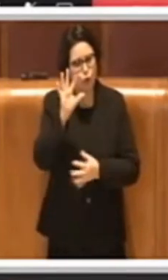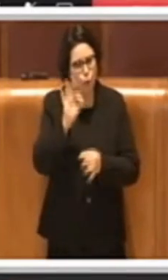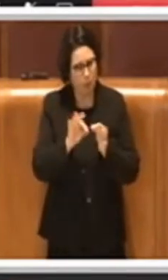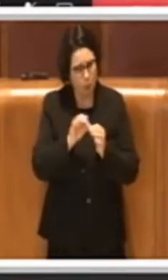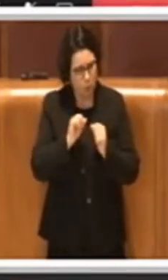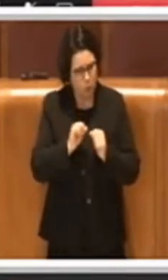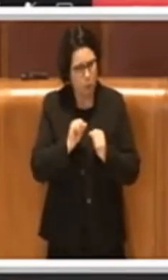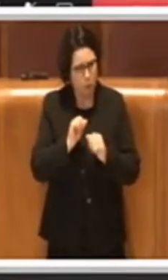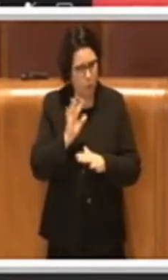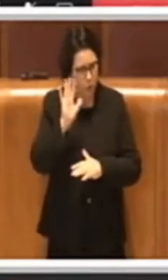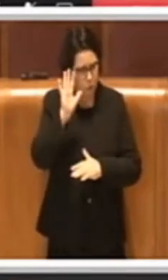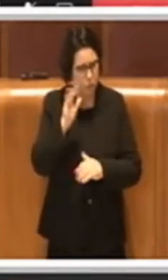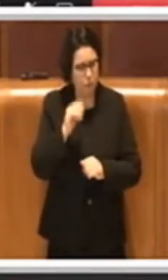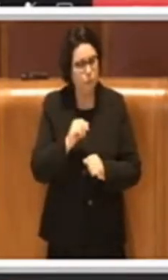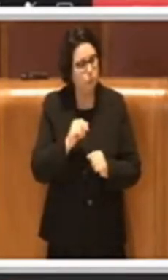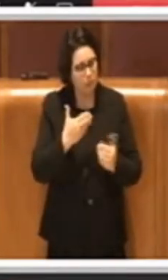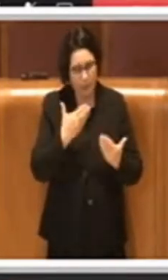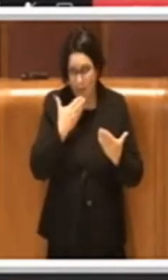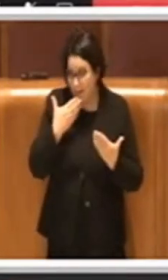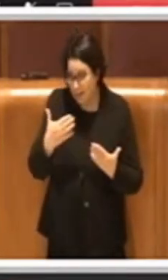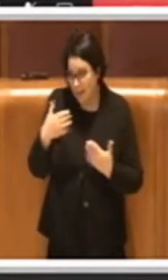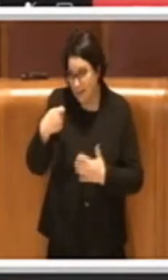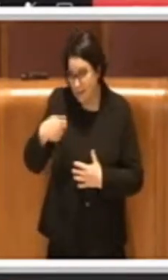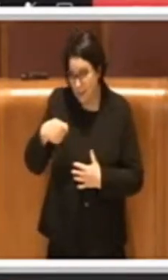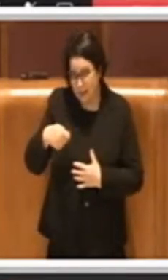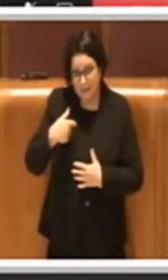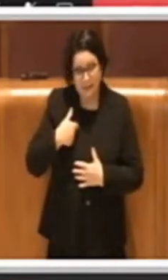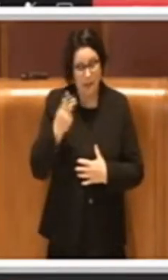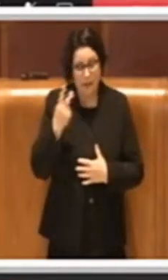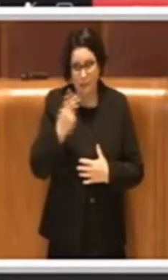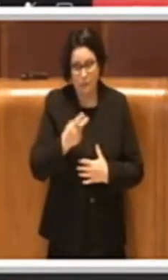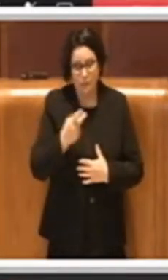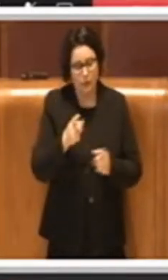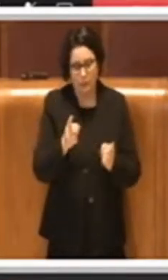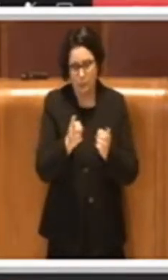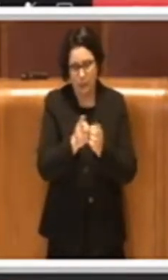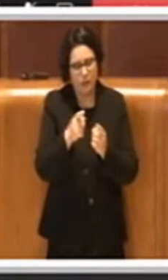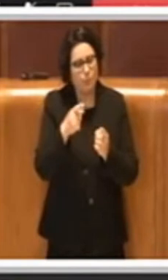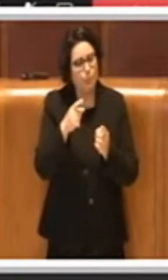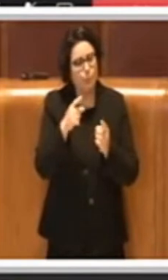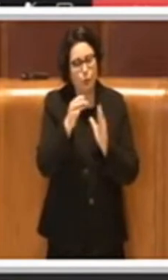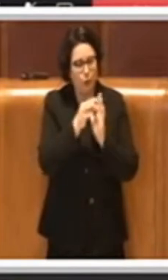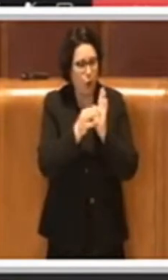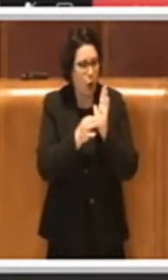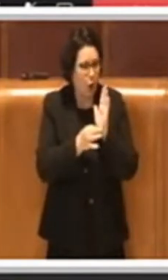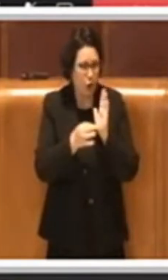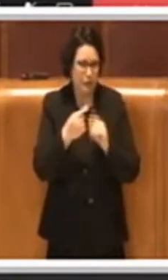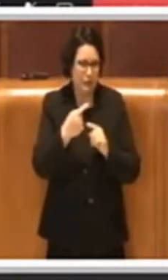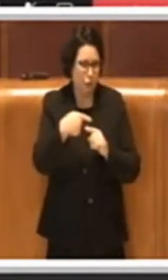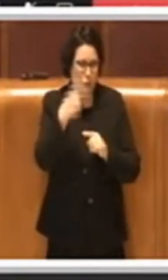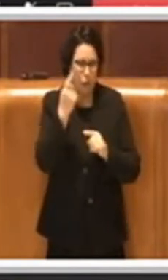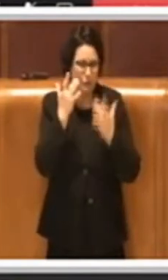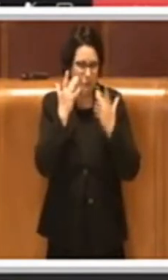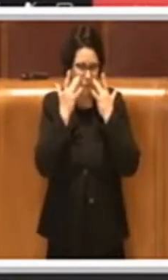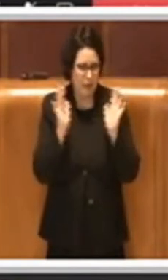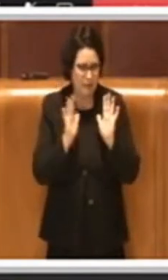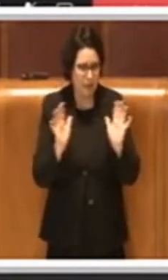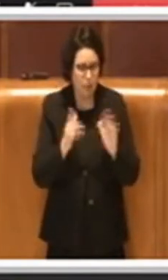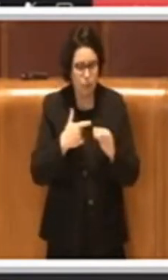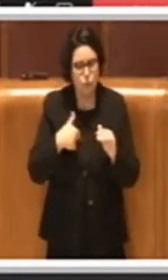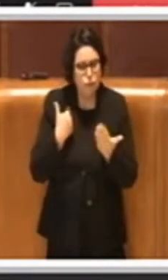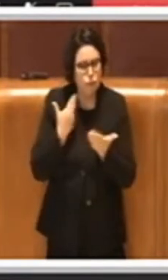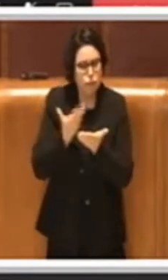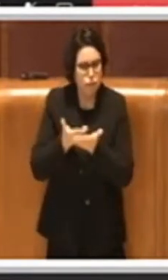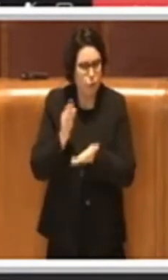Sì, grazie Presidente. Sarò molto breve perché questo ordine del giorno è molto semplice. Noi chiediamo con questo